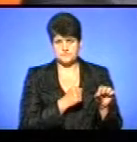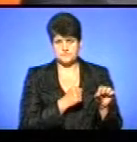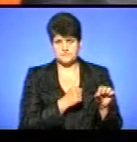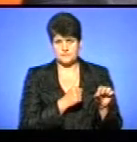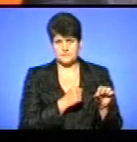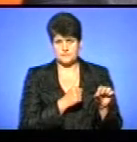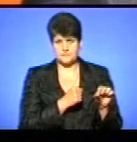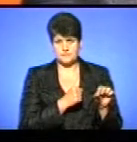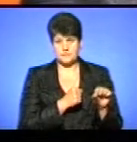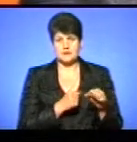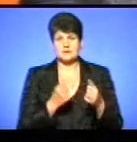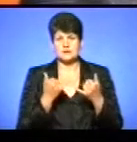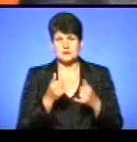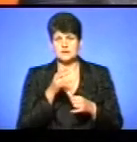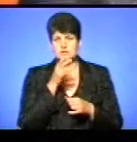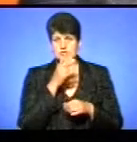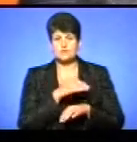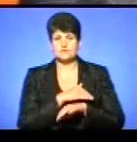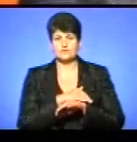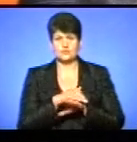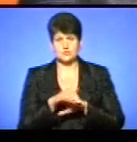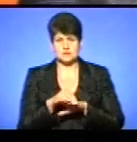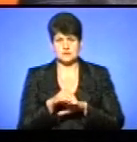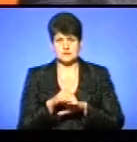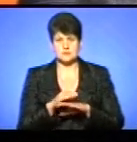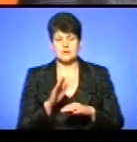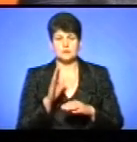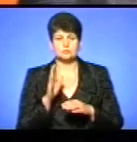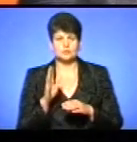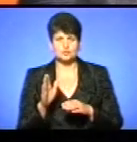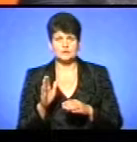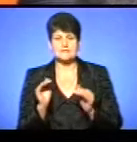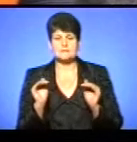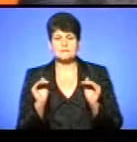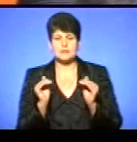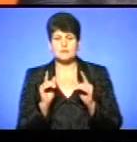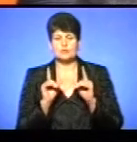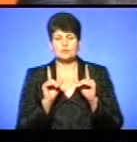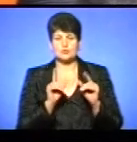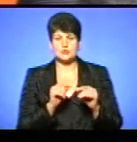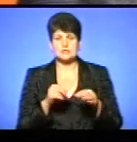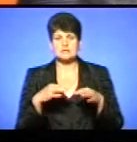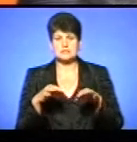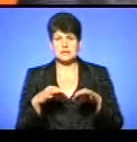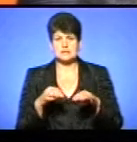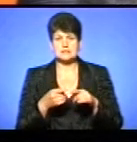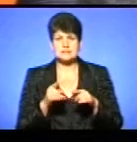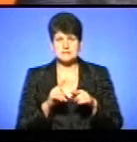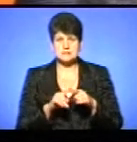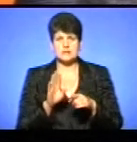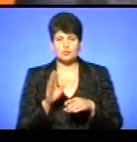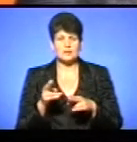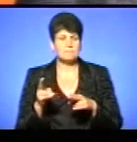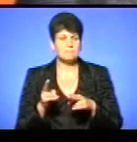На даний час вулиця буде, скажімо, з мінімальним проїздом транспорту, це буде просто транзитний, без